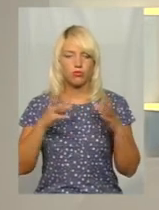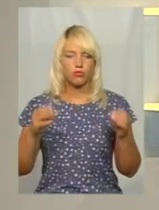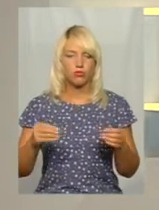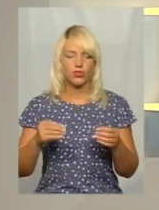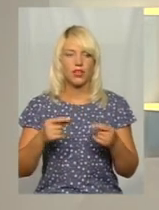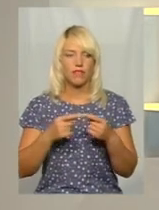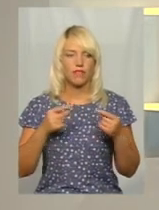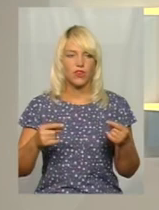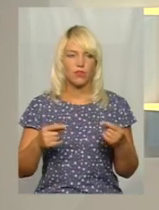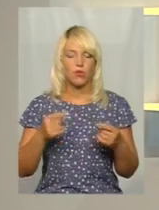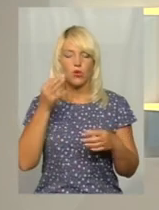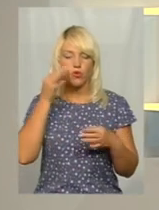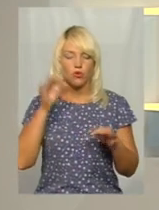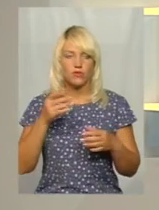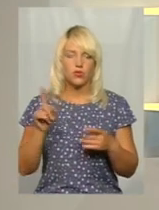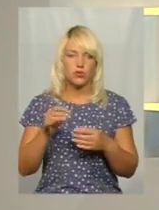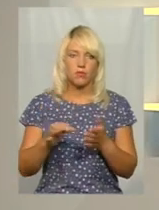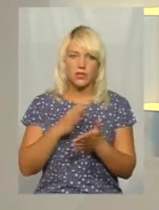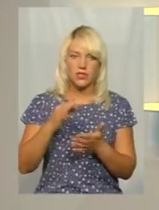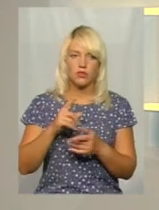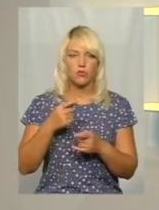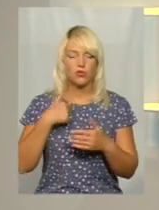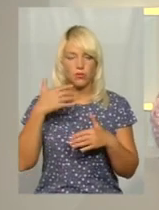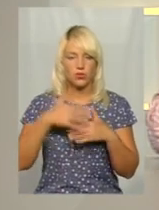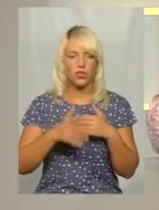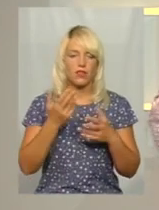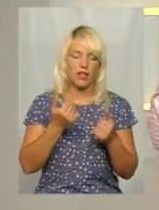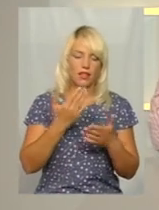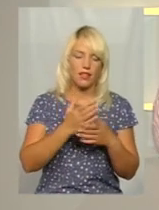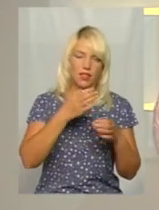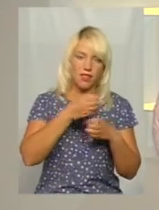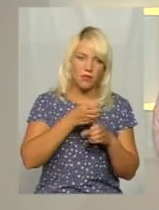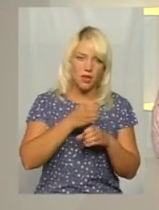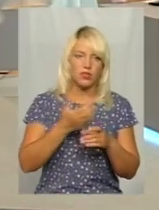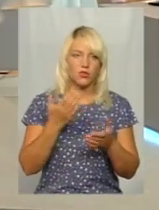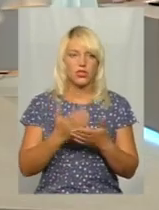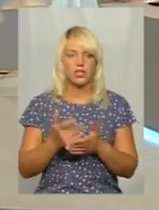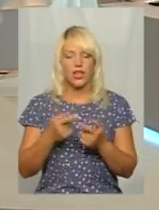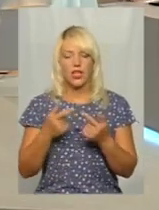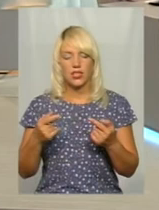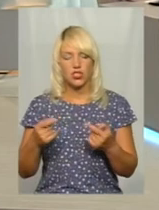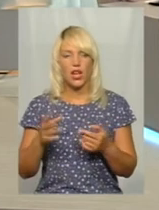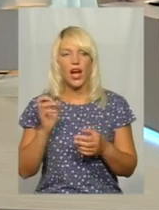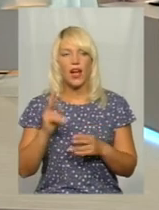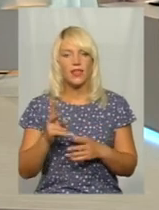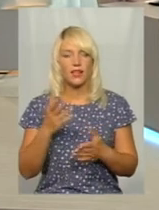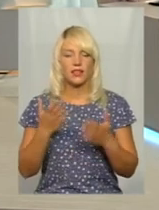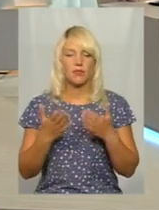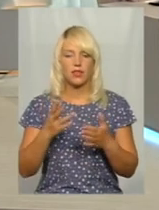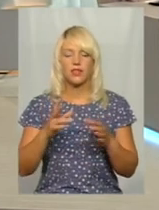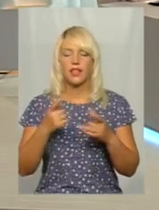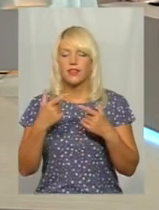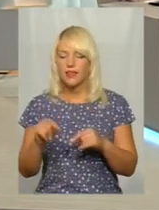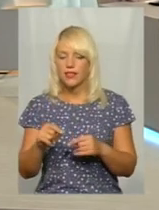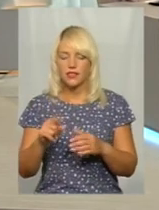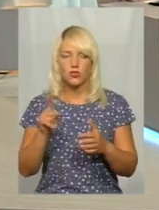Щось досвід вже підказує, тому що ми розуміємо, що так, є лабораторії, є інші речі, але якщо десь раптом щось